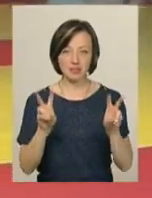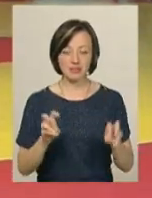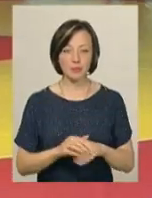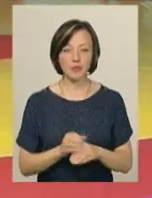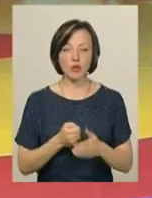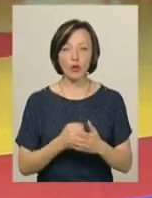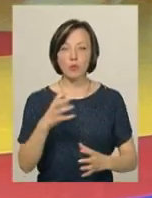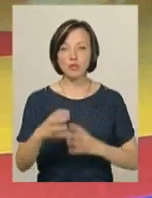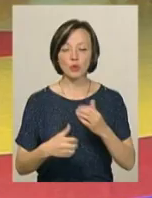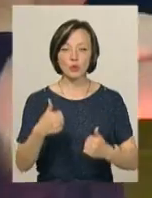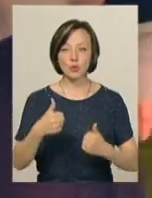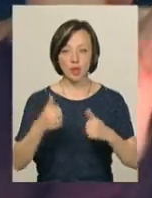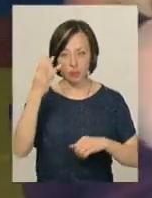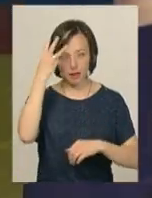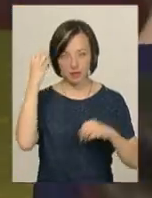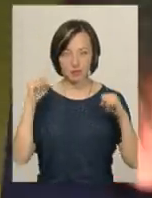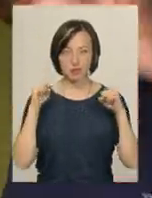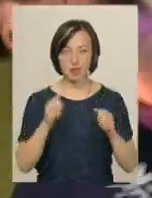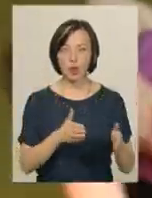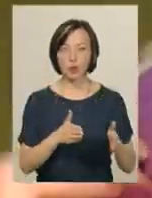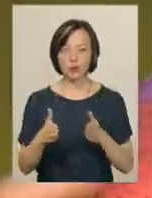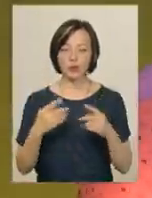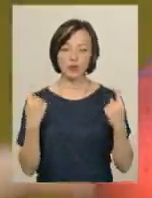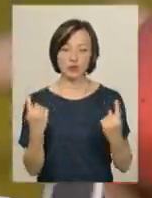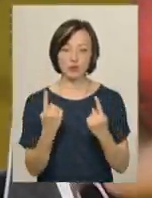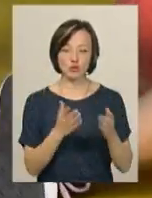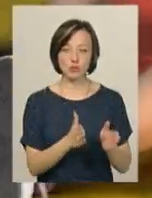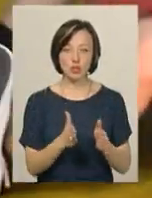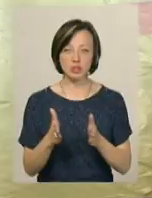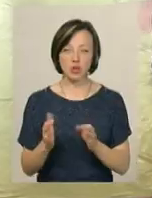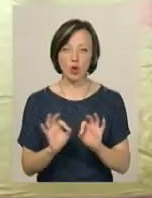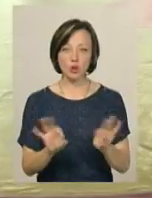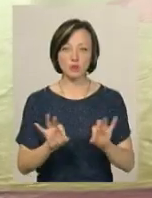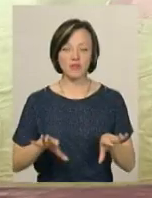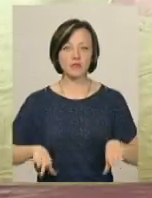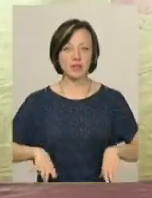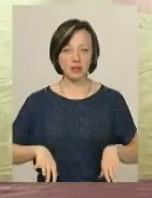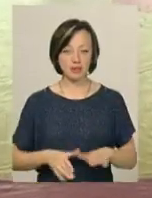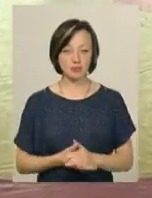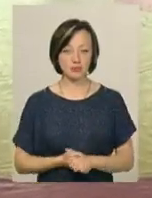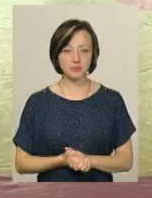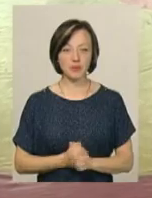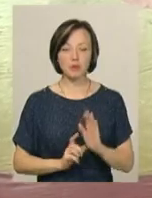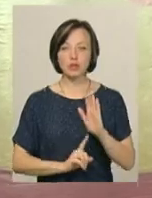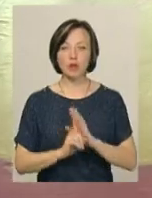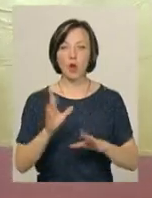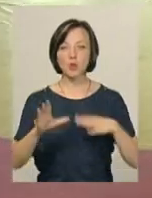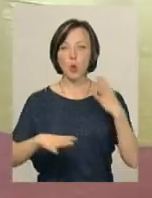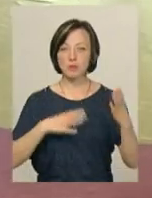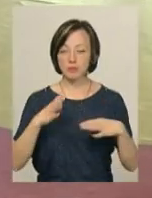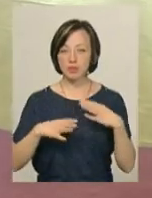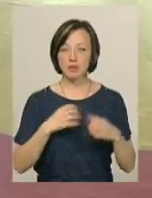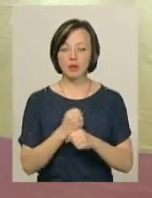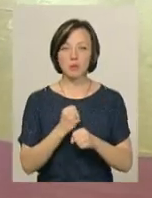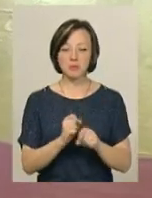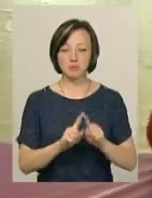турніру звільної боротьби в Польщі хмельницькі спортсмени готуються в звичному режимі, розповів їх тренер Леонід Пилипчук. Починають з розминки, після чого